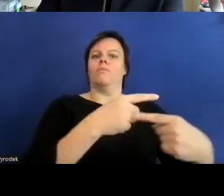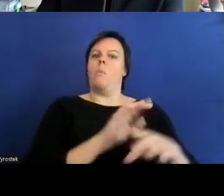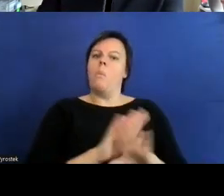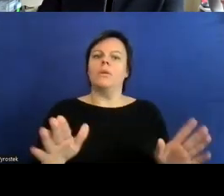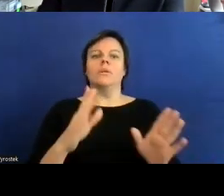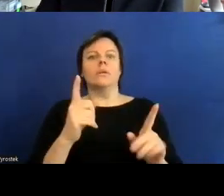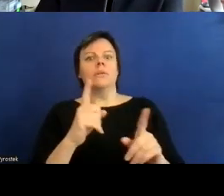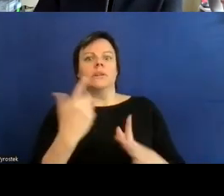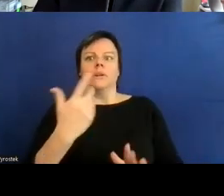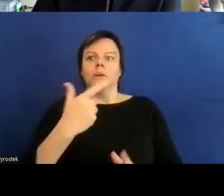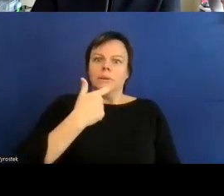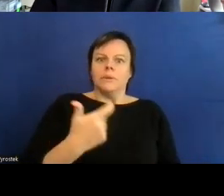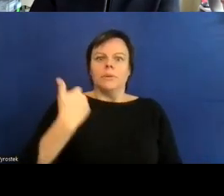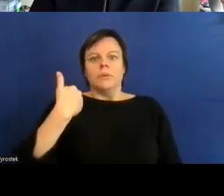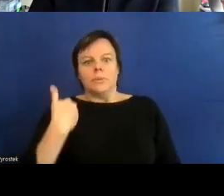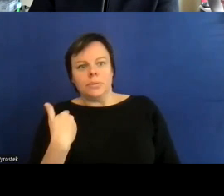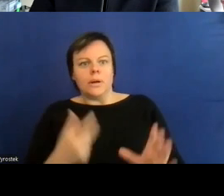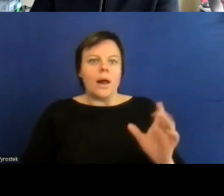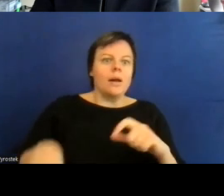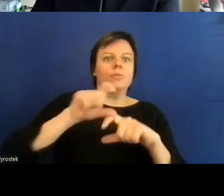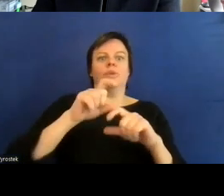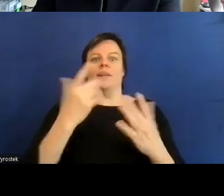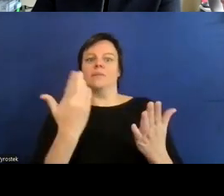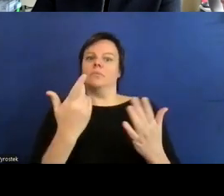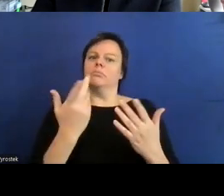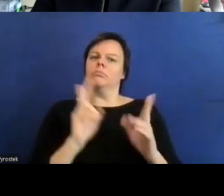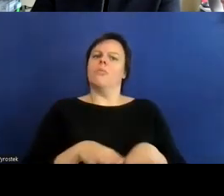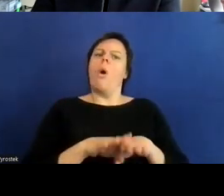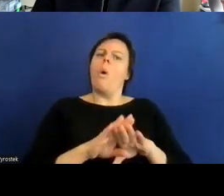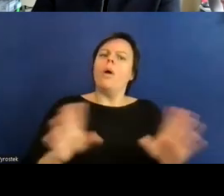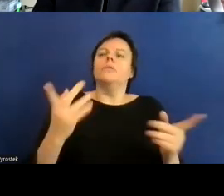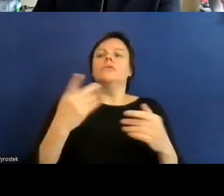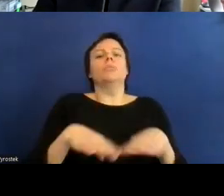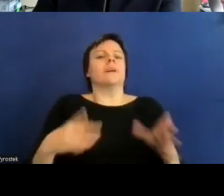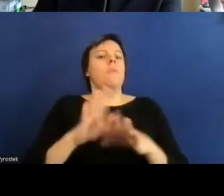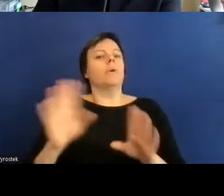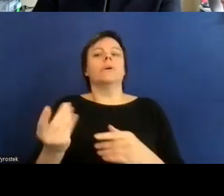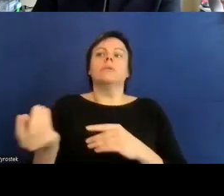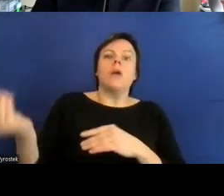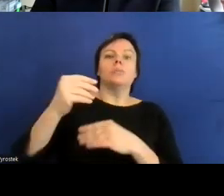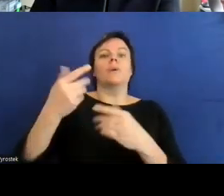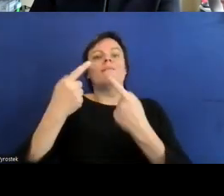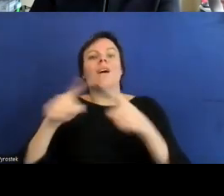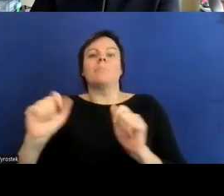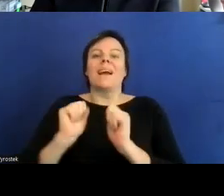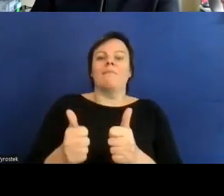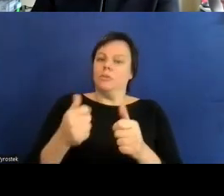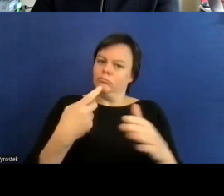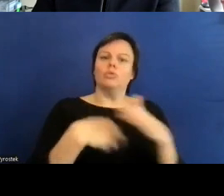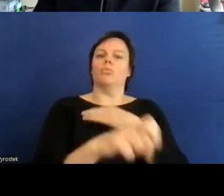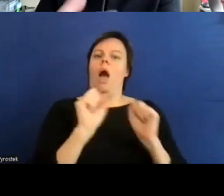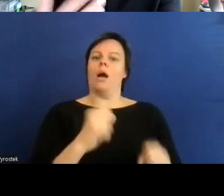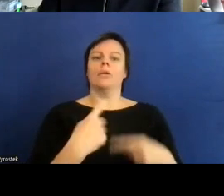form einen nachteilsausgleich für einen mensch mit einer einschränkung oder einer behinderung darzustellen um